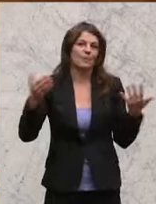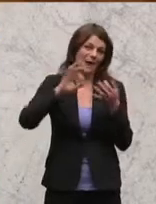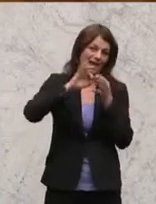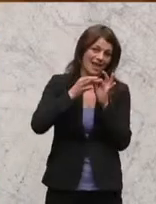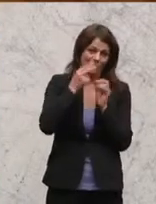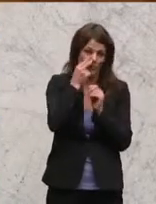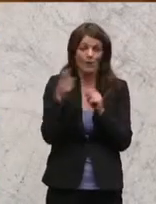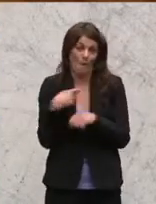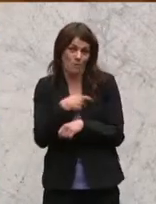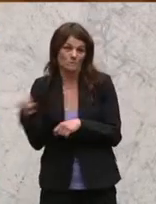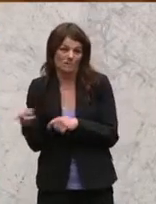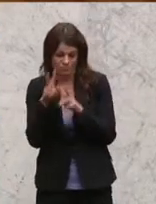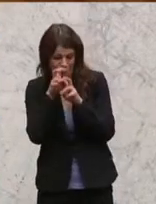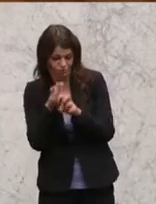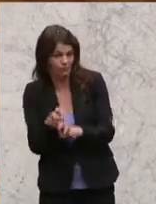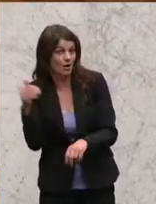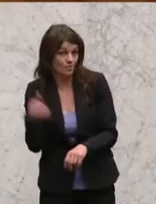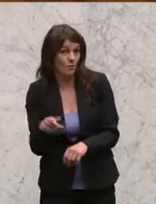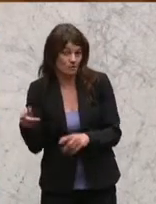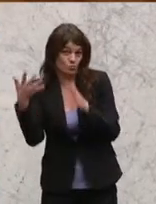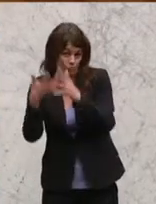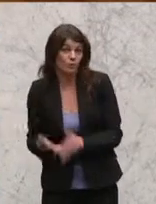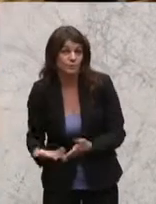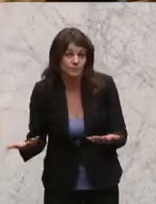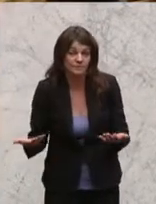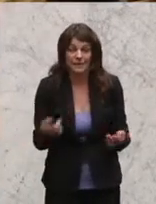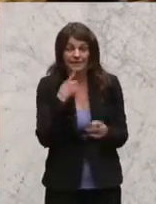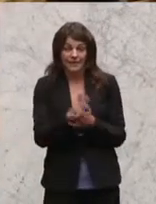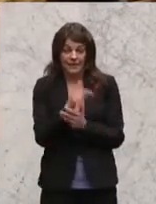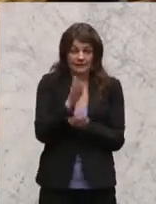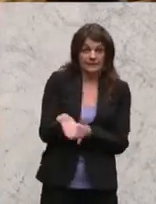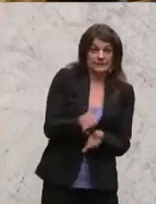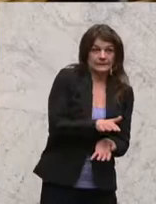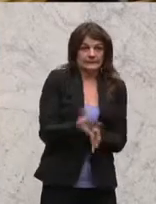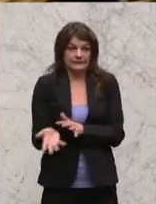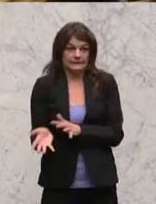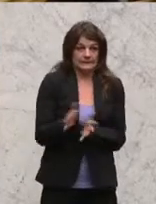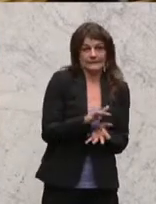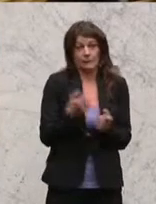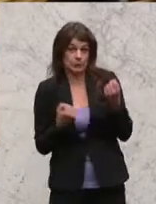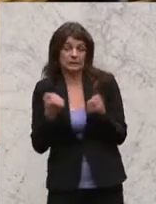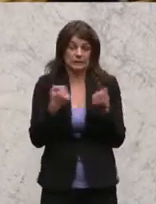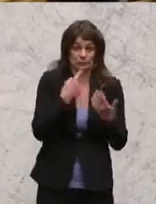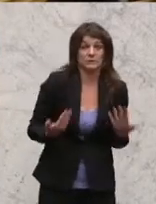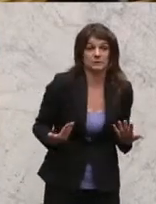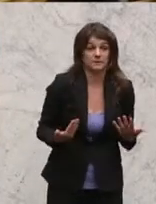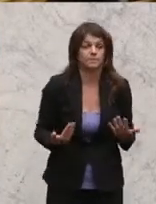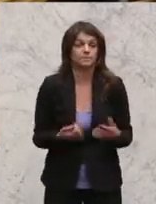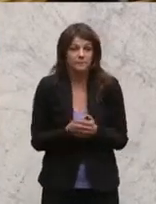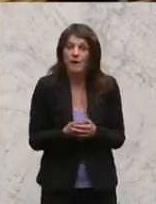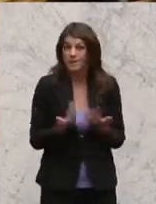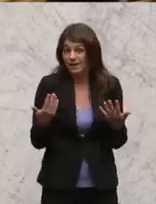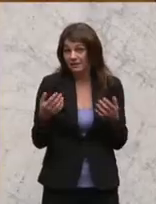von dieser Kommission geprüft werden. Das ist natürlich eine Gratwanderung. Und aus guten Gründen